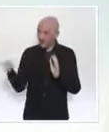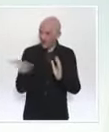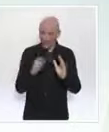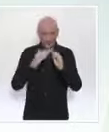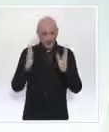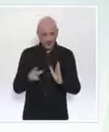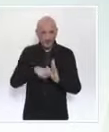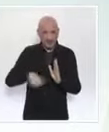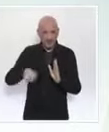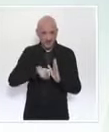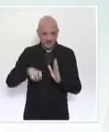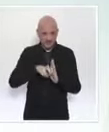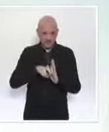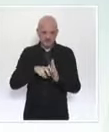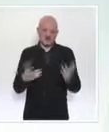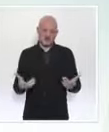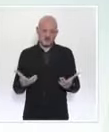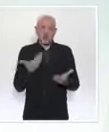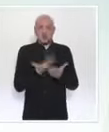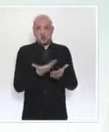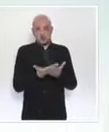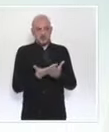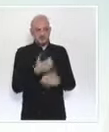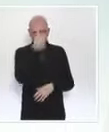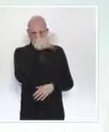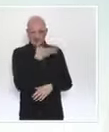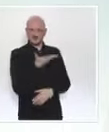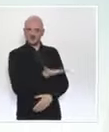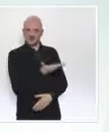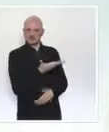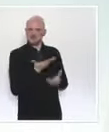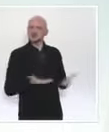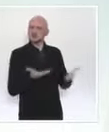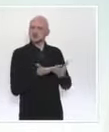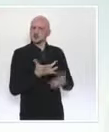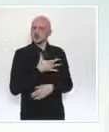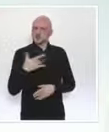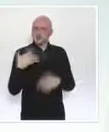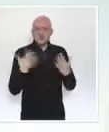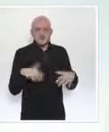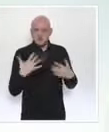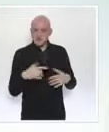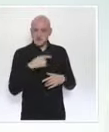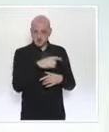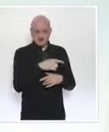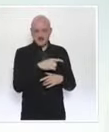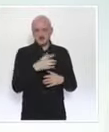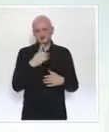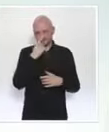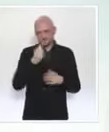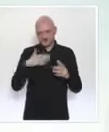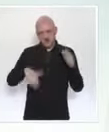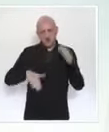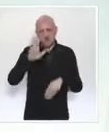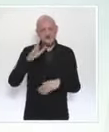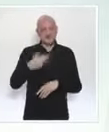les Etats-Unis, qui étaient déjà dans une situation sanitaire difficile, redoutent actuellement une flambée de nouveaux cas après